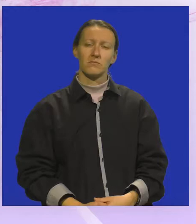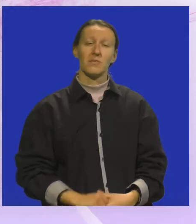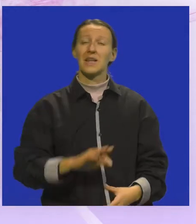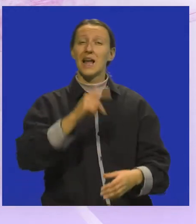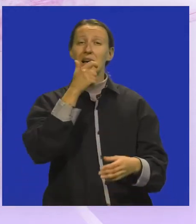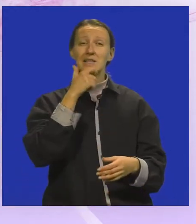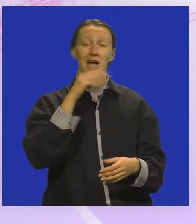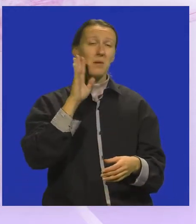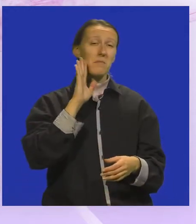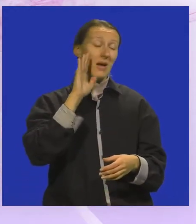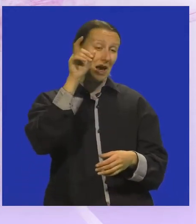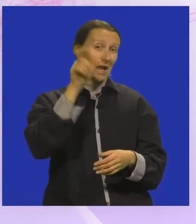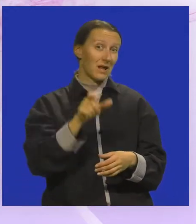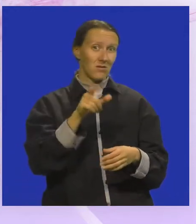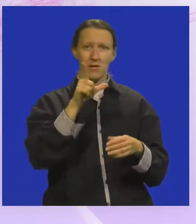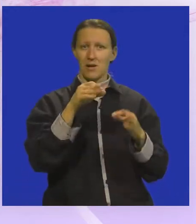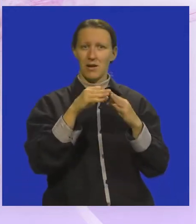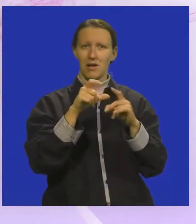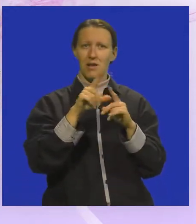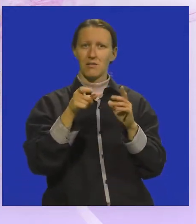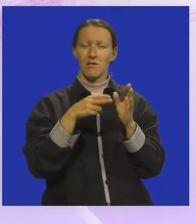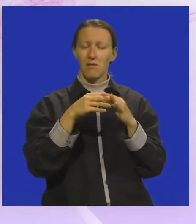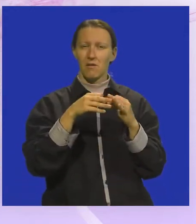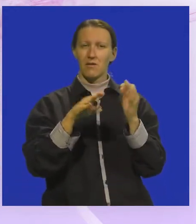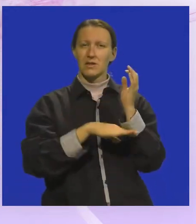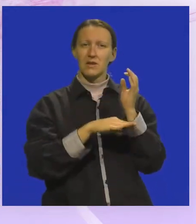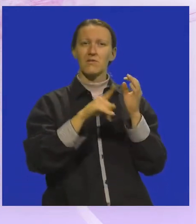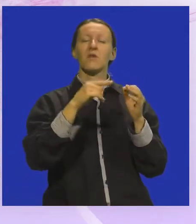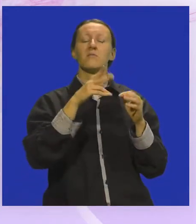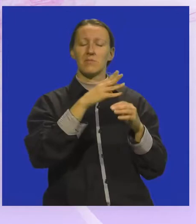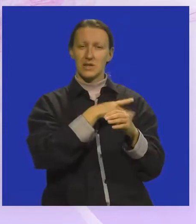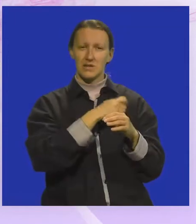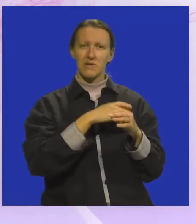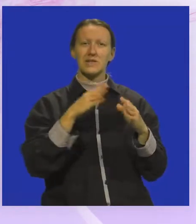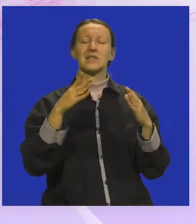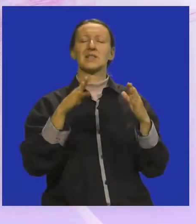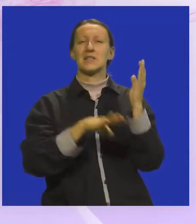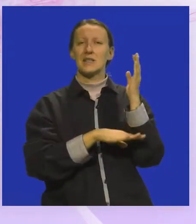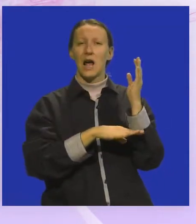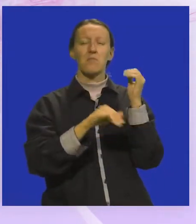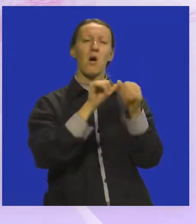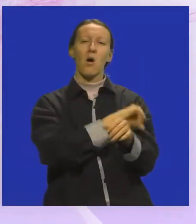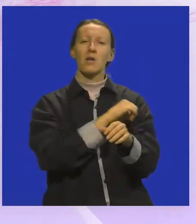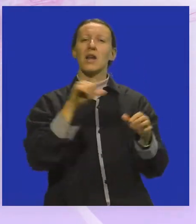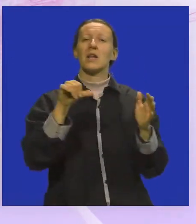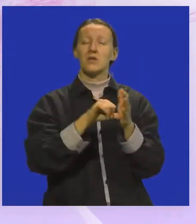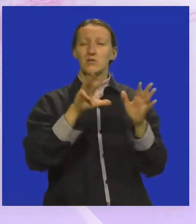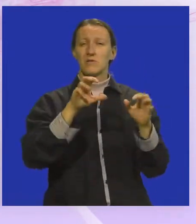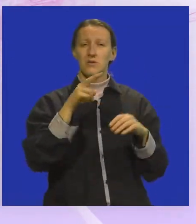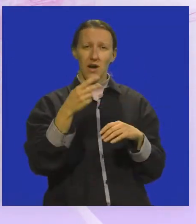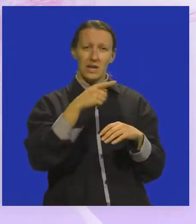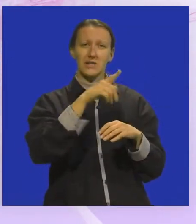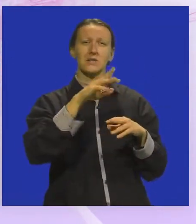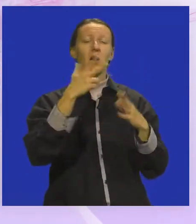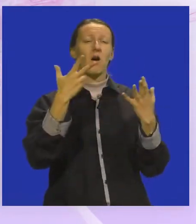Najstarija medulinka, ladonja Smedulinske place, proglašena je hrvatskim stablom godine 2020. Osvojuši